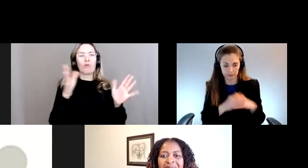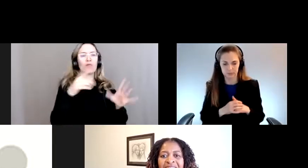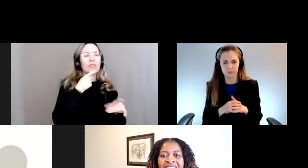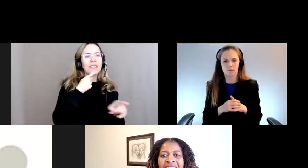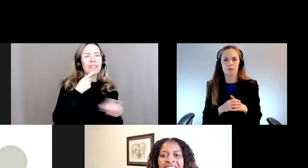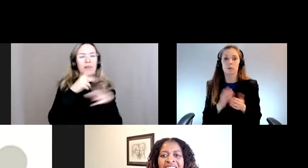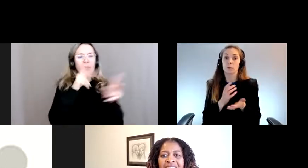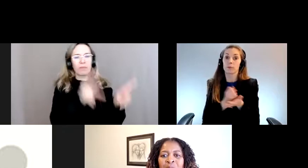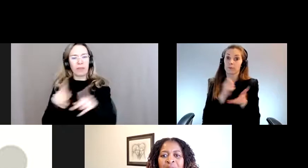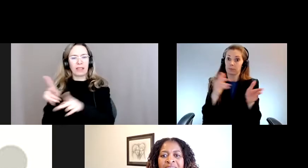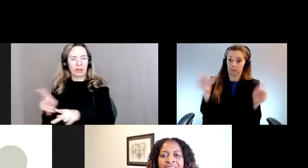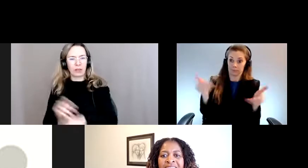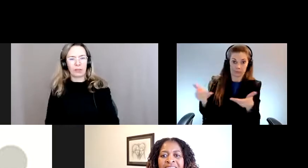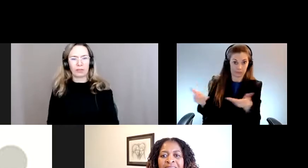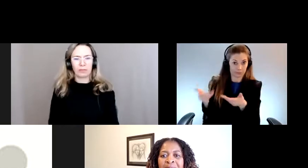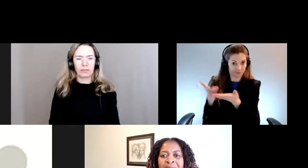panélistes exceptionnels.